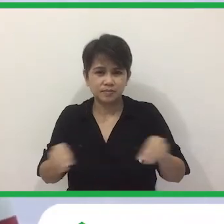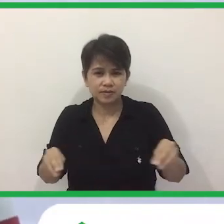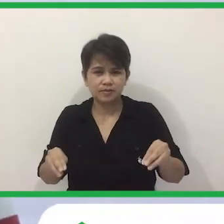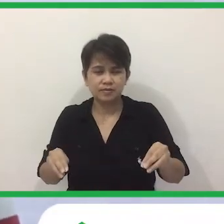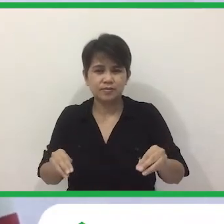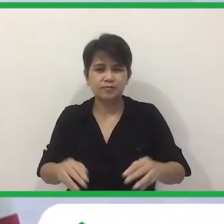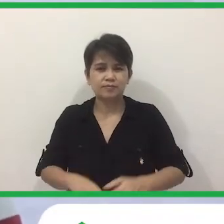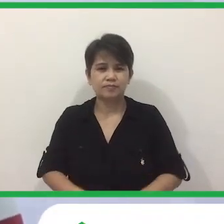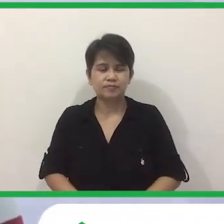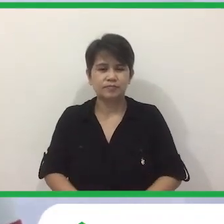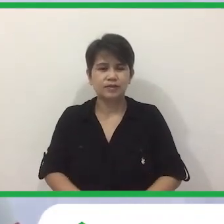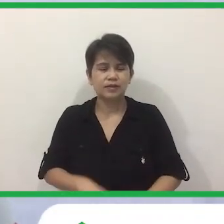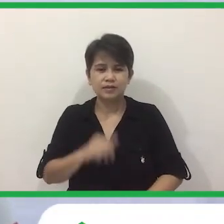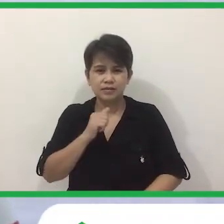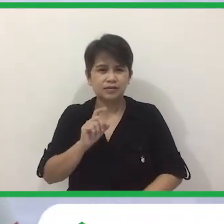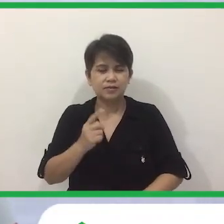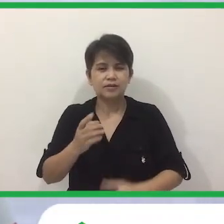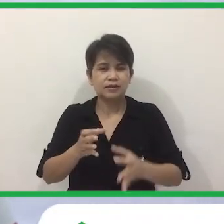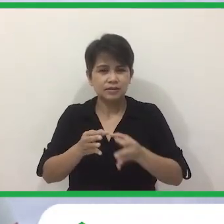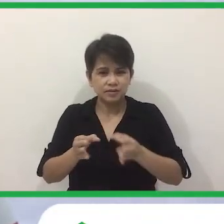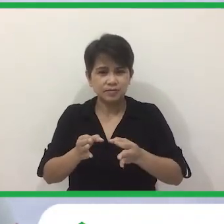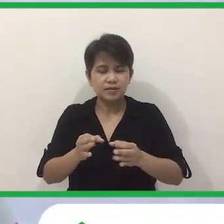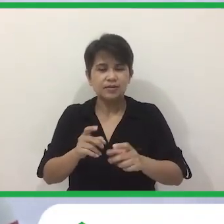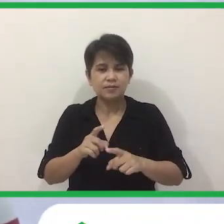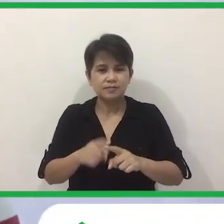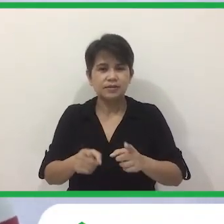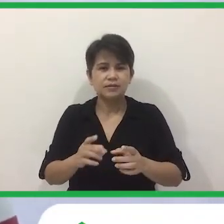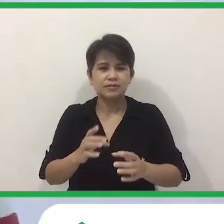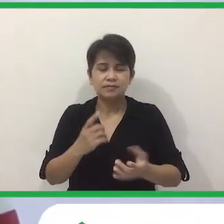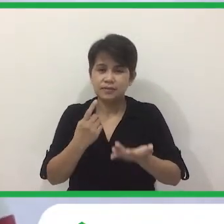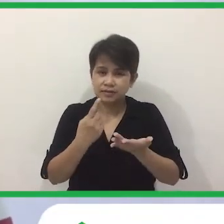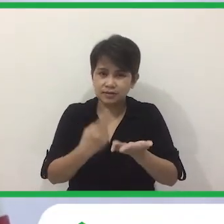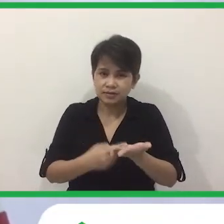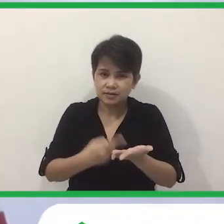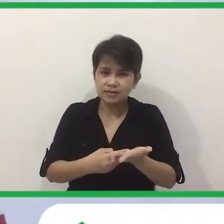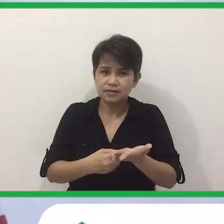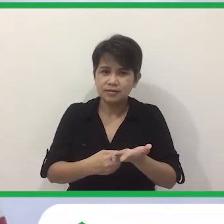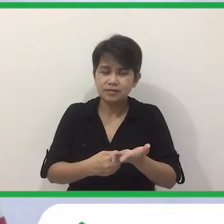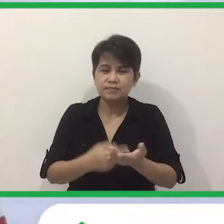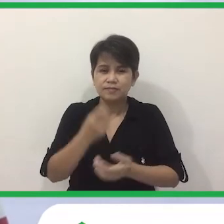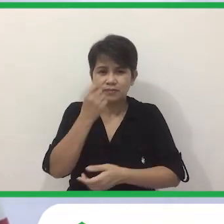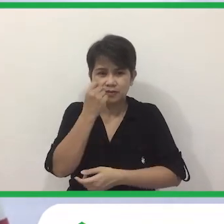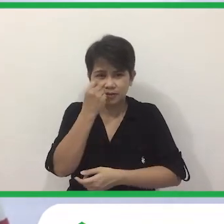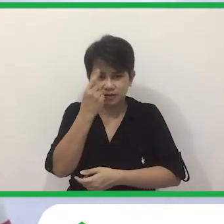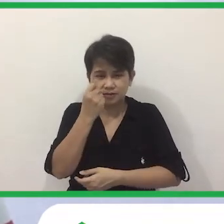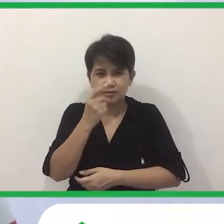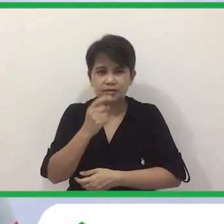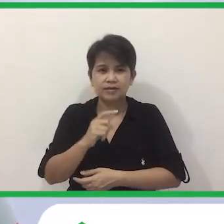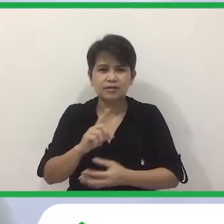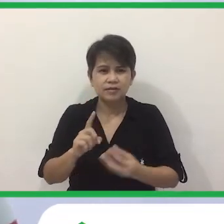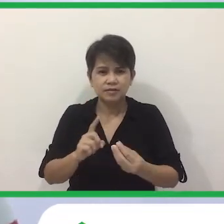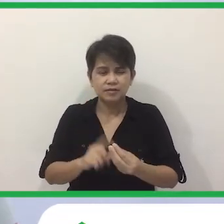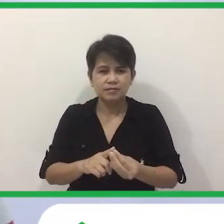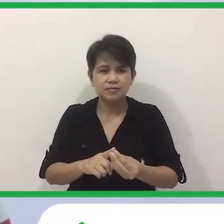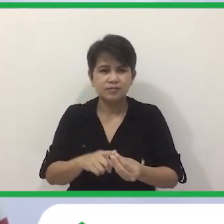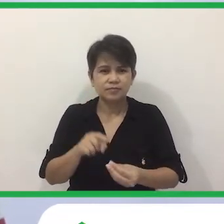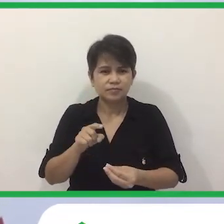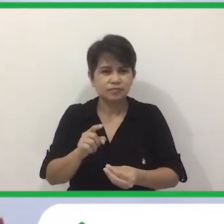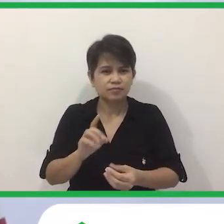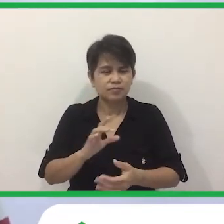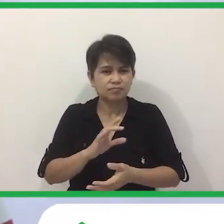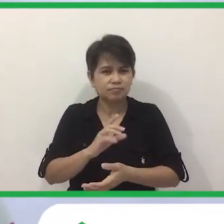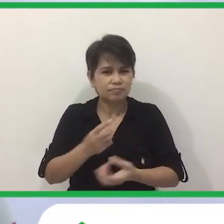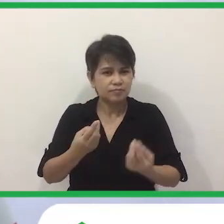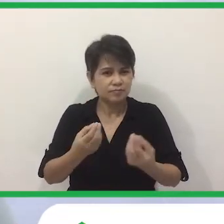Pero Bukod Sa Pagpapaliwanag Nang Isang Metro Ay Maari Nating Pag-usapan Din Dito Ano Yung Pagkapaunawan Nga Sa Nangyayari